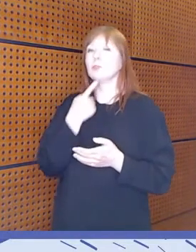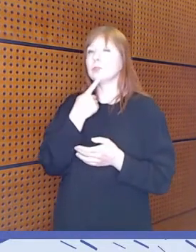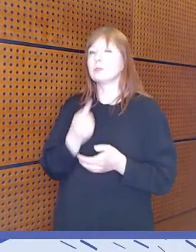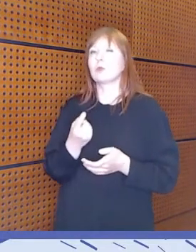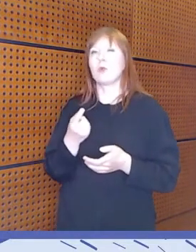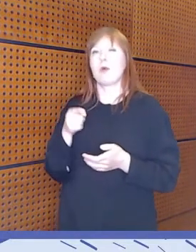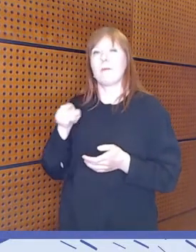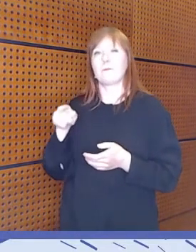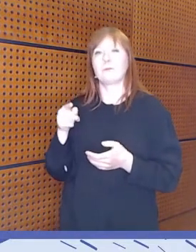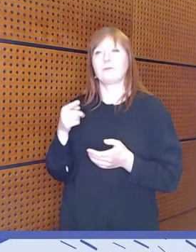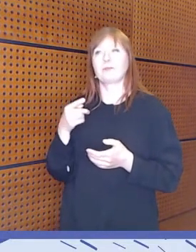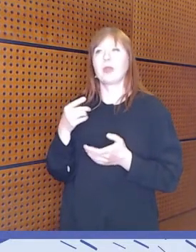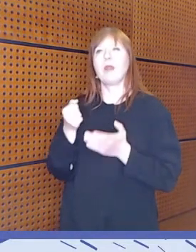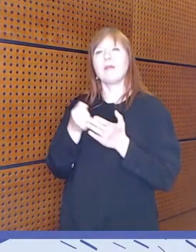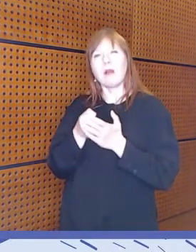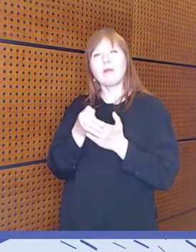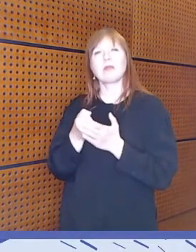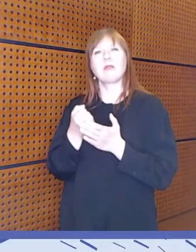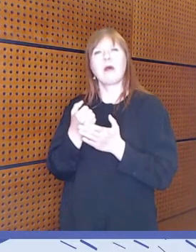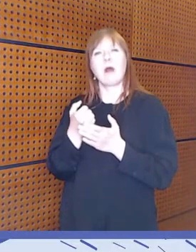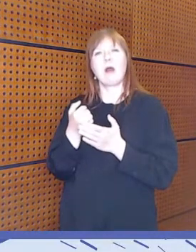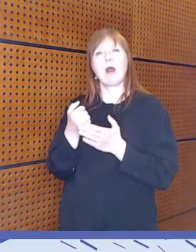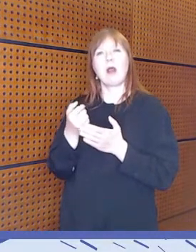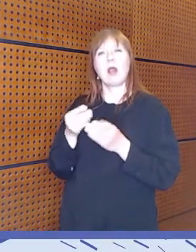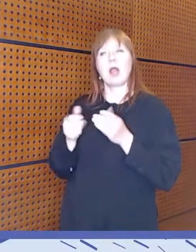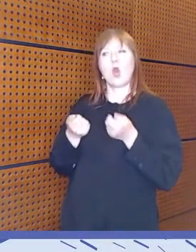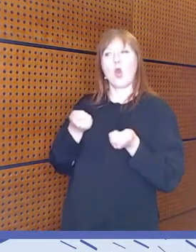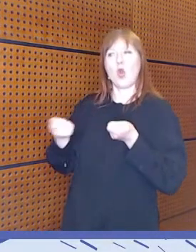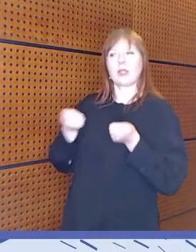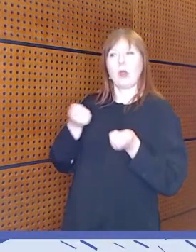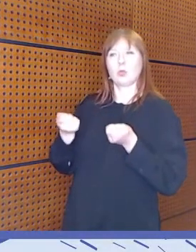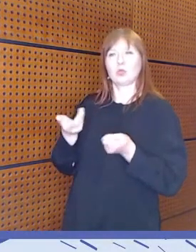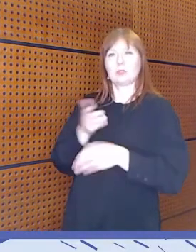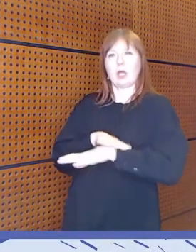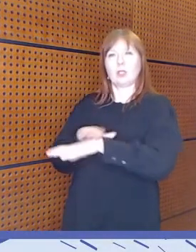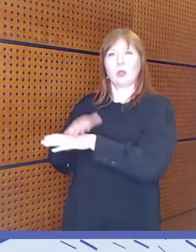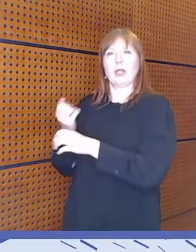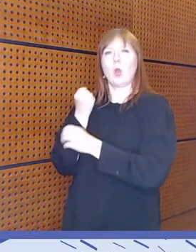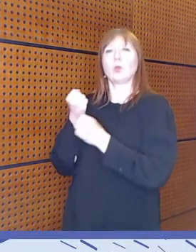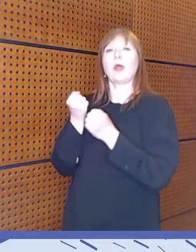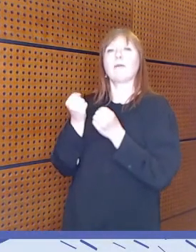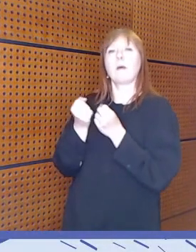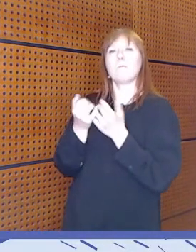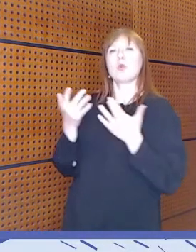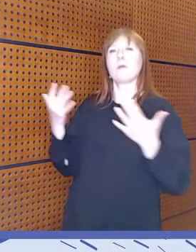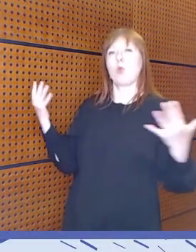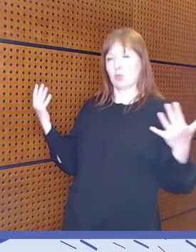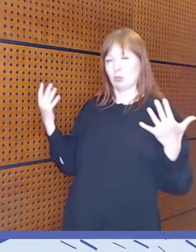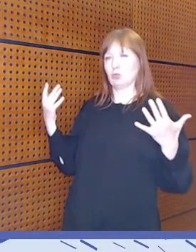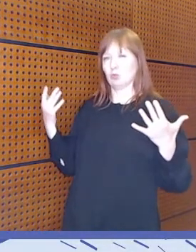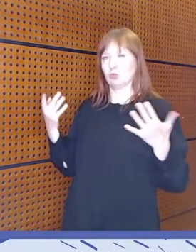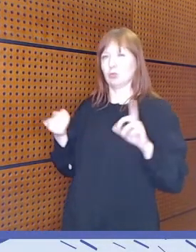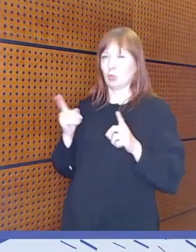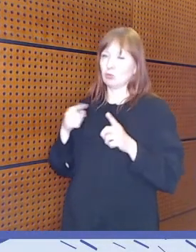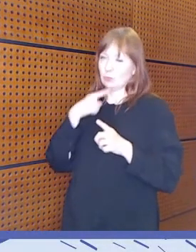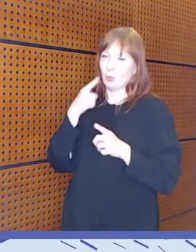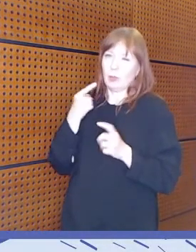löytää monimuotoisuutta näihin ohjaustaitoihin, varsinkin erikoisesti just näitä, kun puhutaan mediakasvatuksesta.